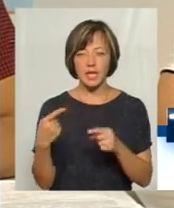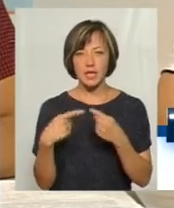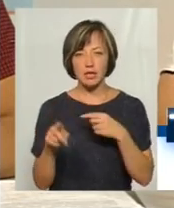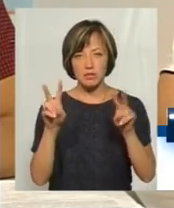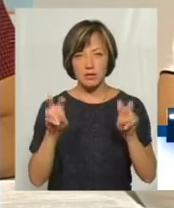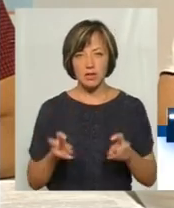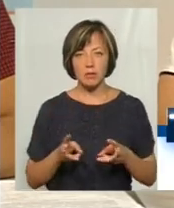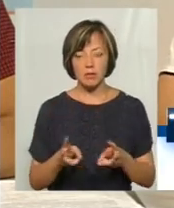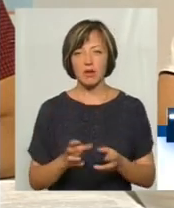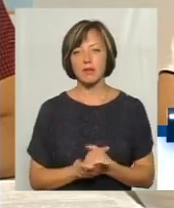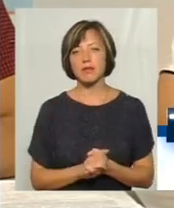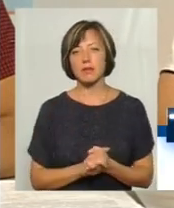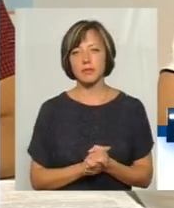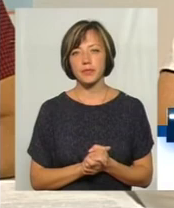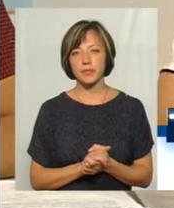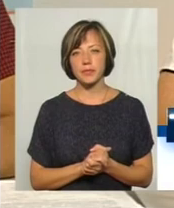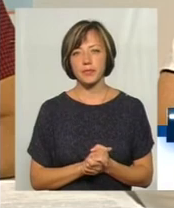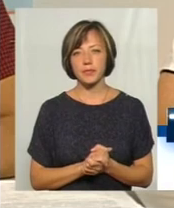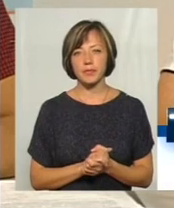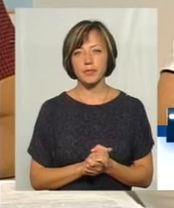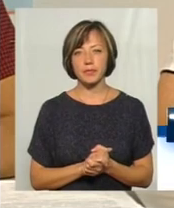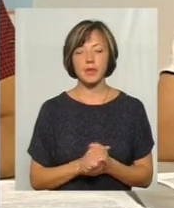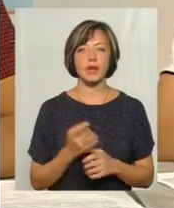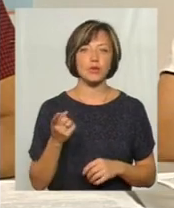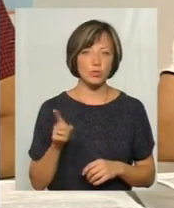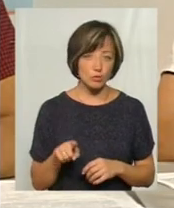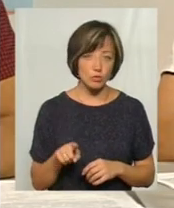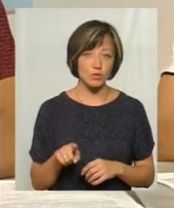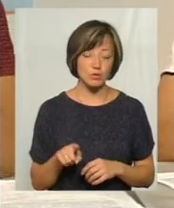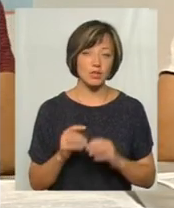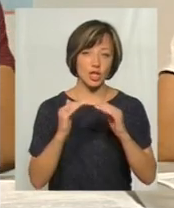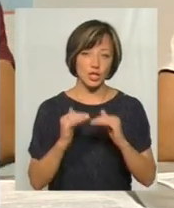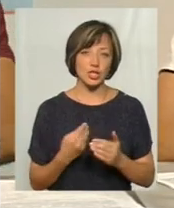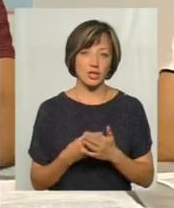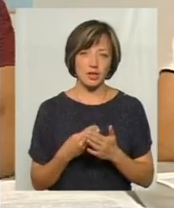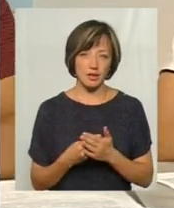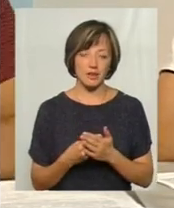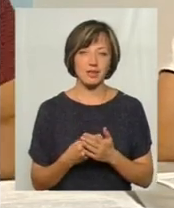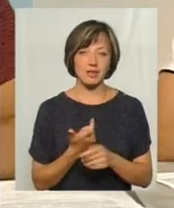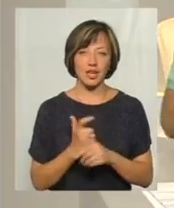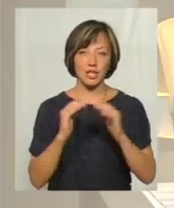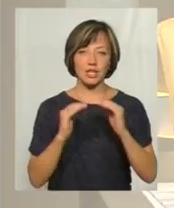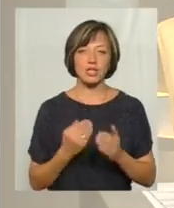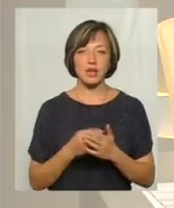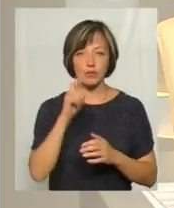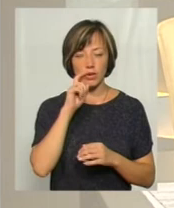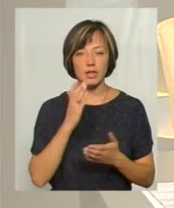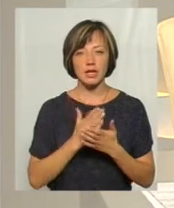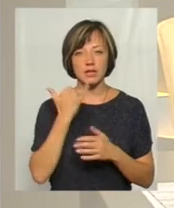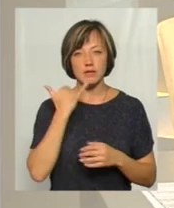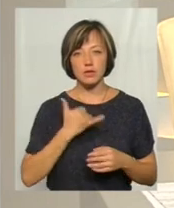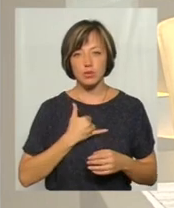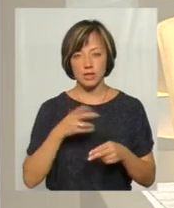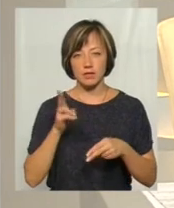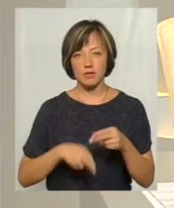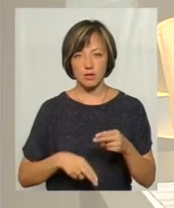палива, це як на твердопаливні. Тому і найнижчий тариф в Україні. Зрозуміло, дякую. В нас є ще дзвінок